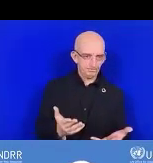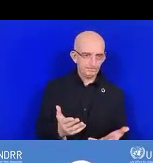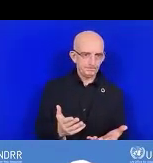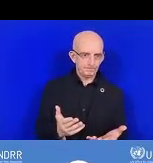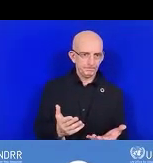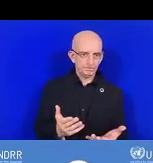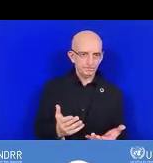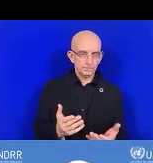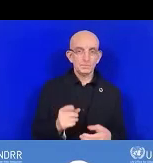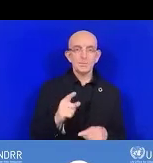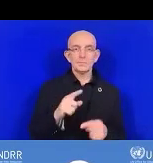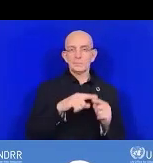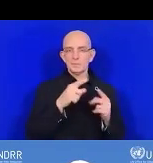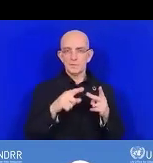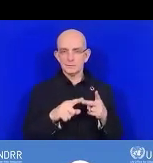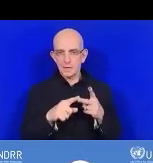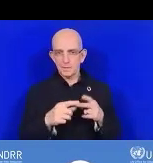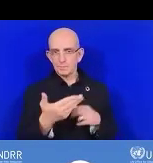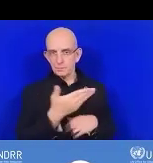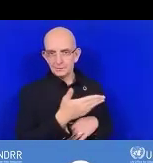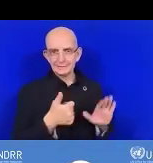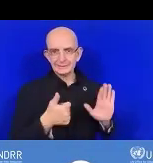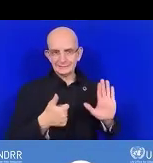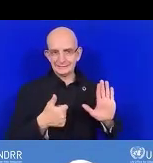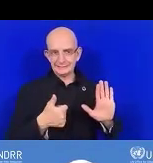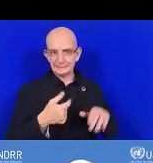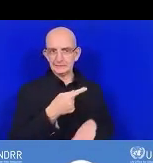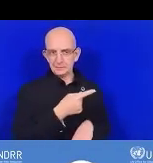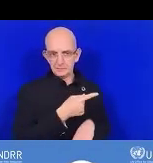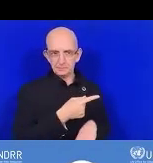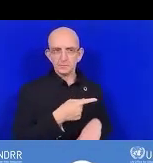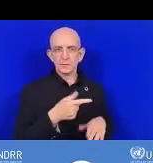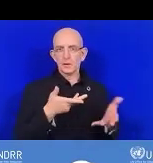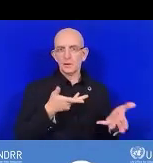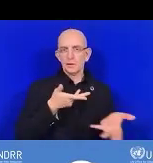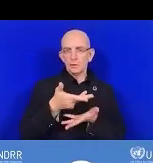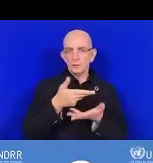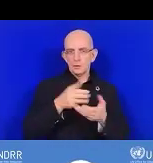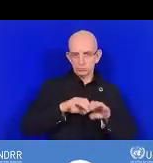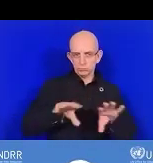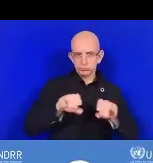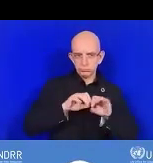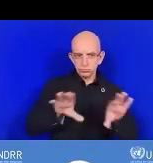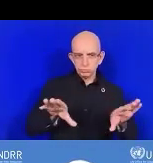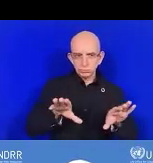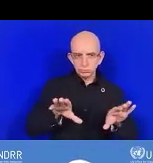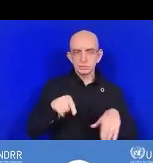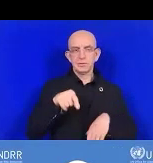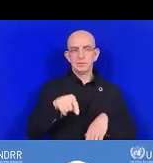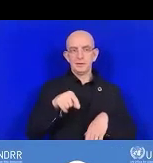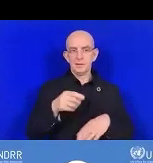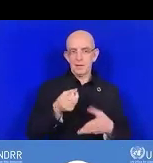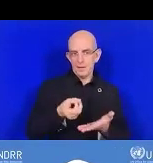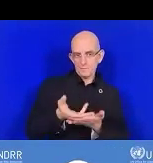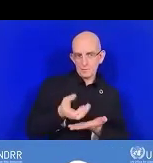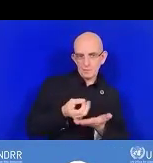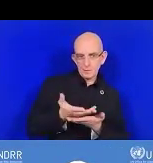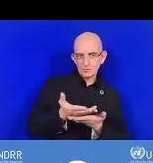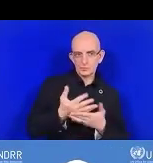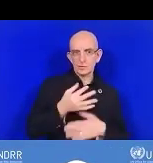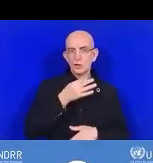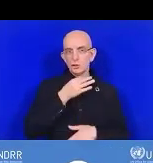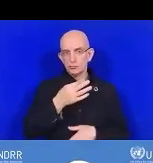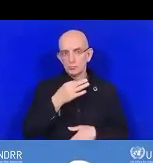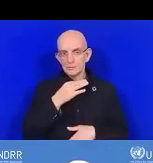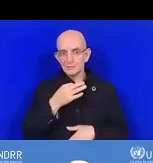Essentielle 6, les supports de communication et les informations sur les règles et la résilience sont-ils